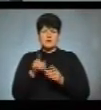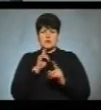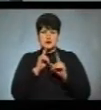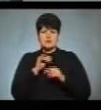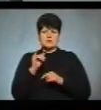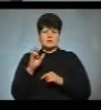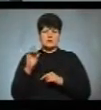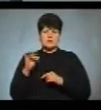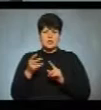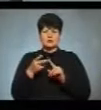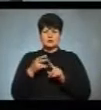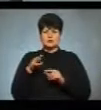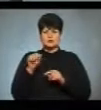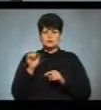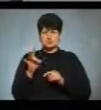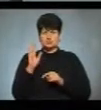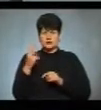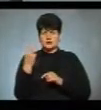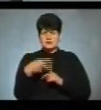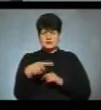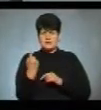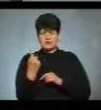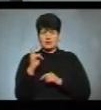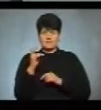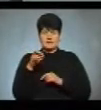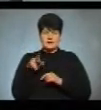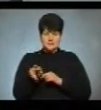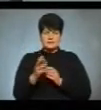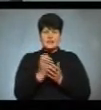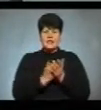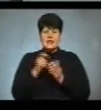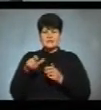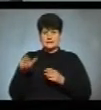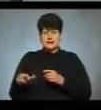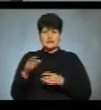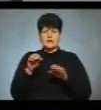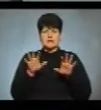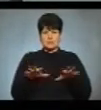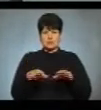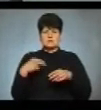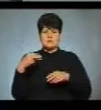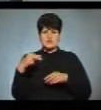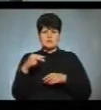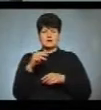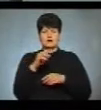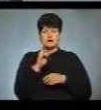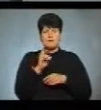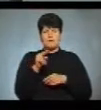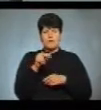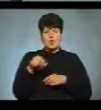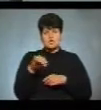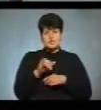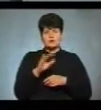Другий тур виборів президента України відбудеться 21 квітня. Кандидати на пост президента Петро Порошенко і Володимир Зеленський.